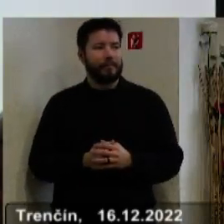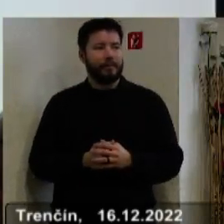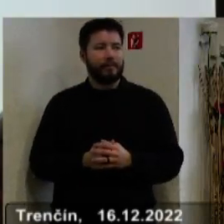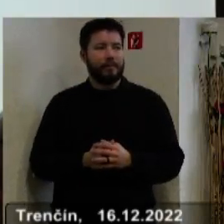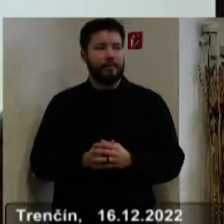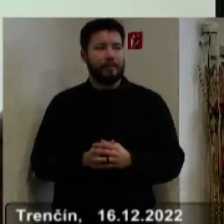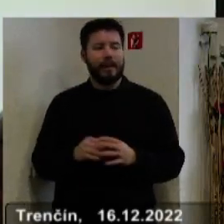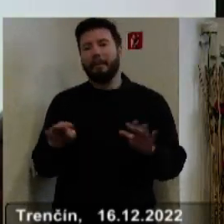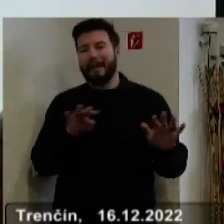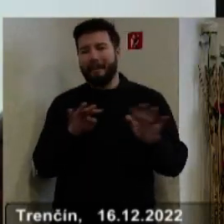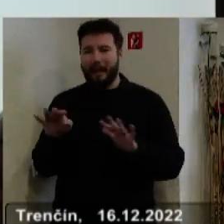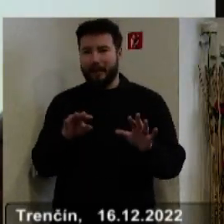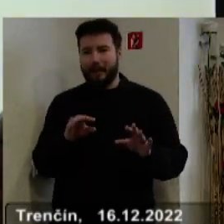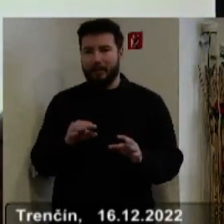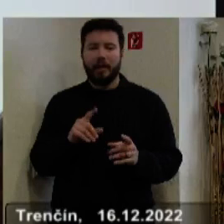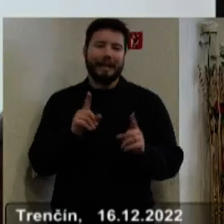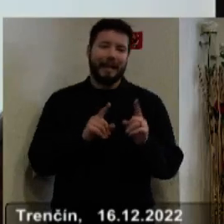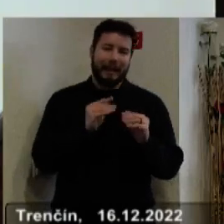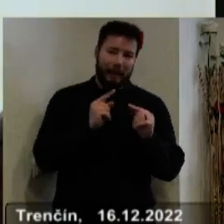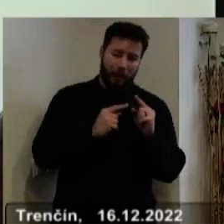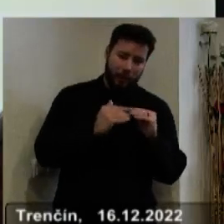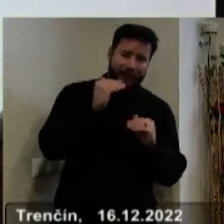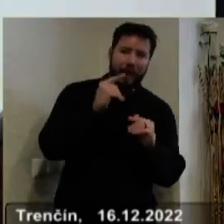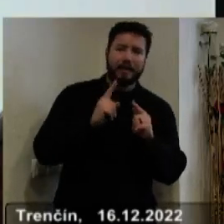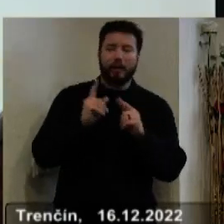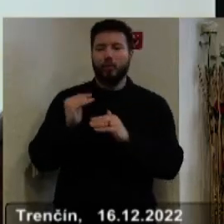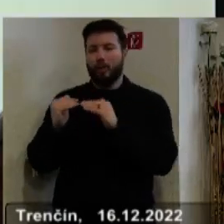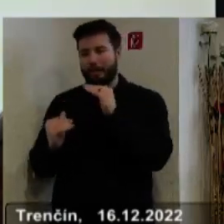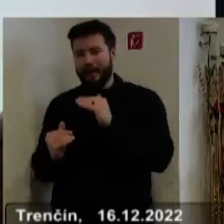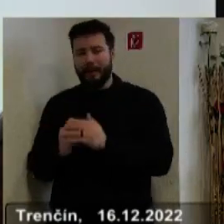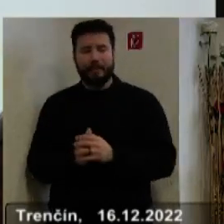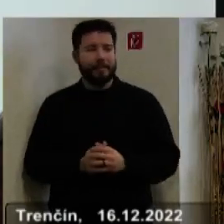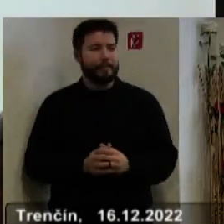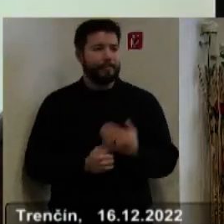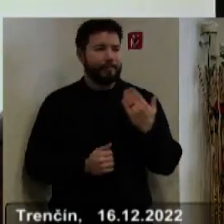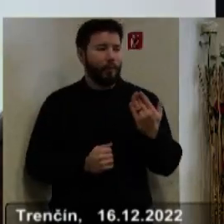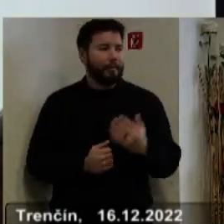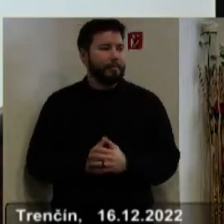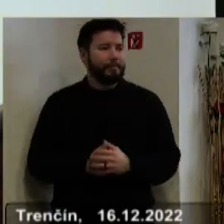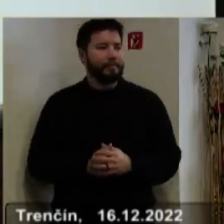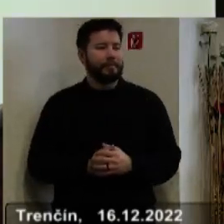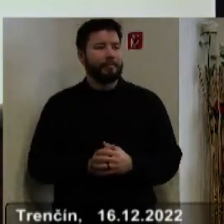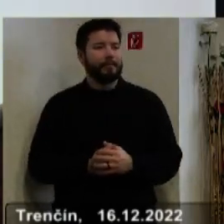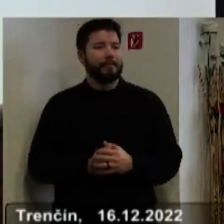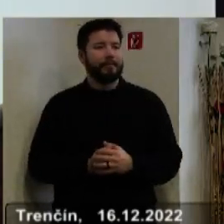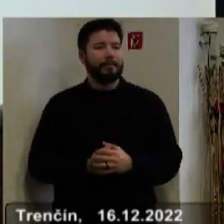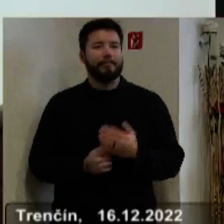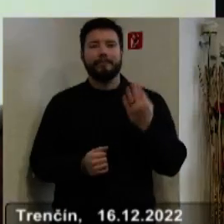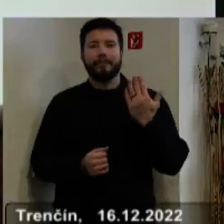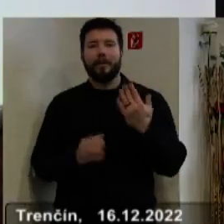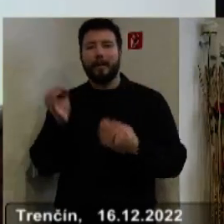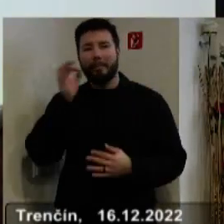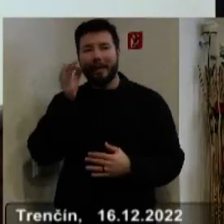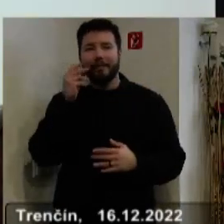tými 9, keď počítam. Niekde je to viac, niekde menej. Dobre, ďakujem. Ďakujem pekne. Otváram